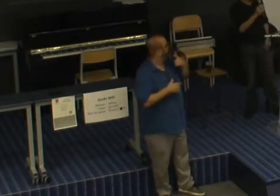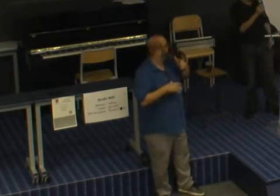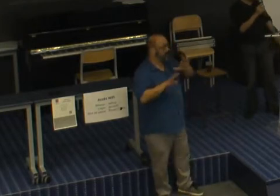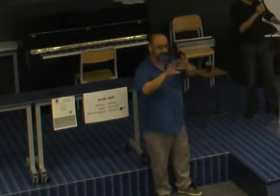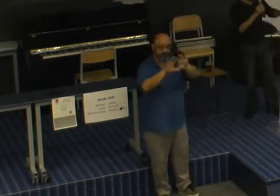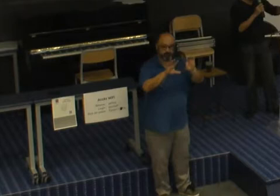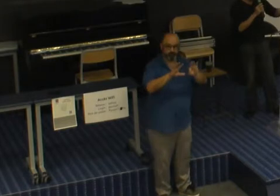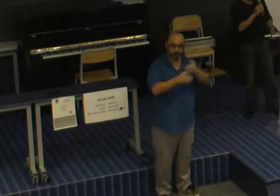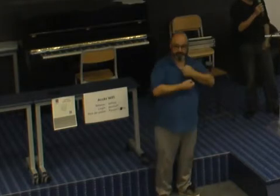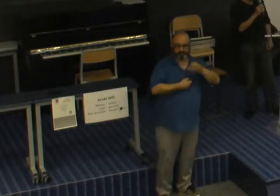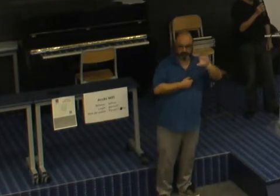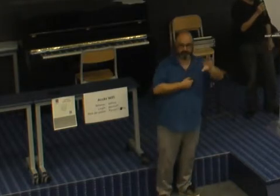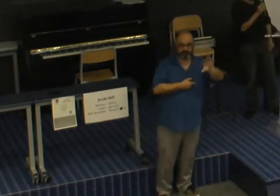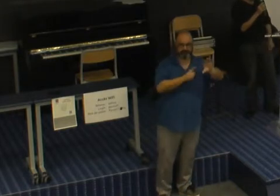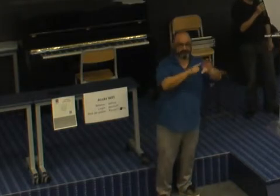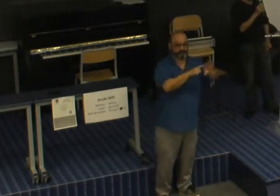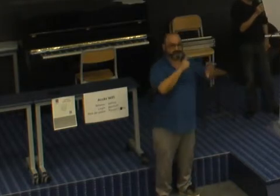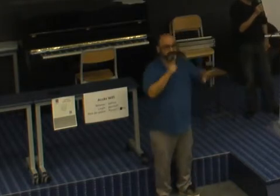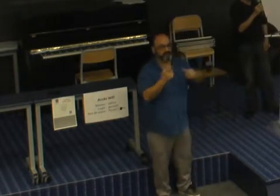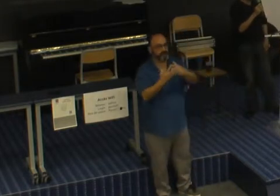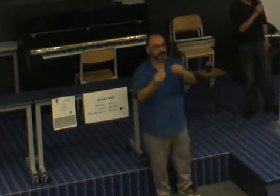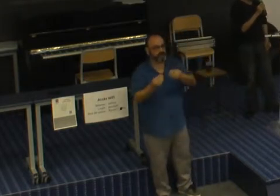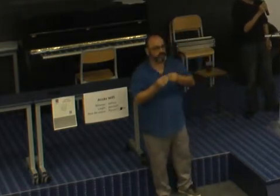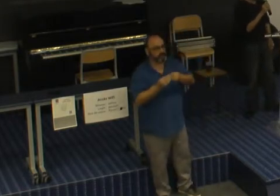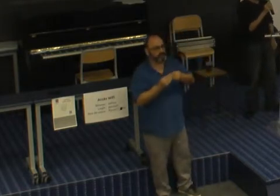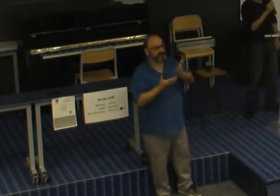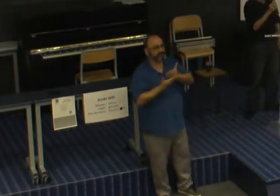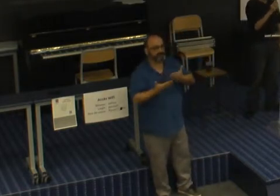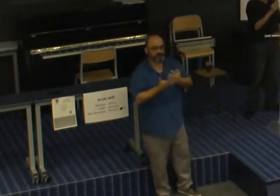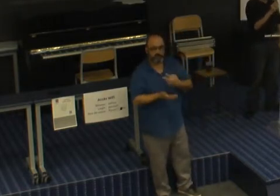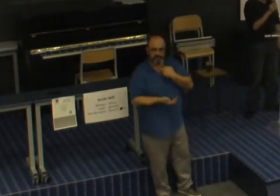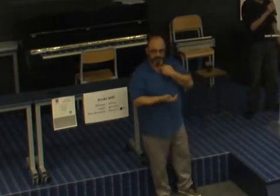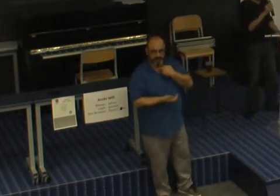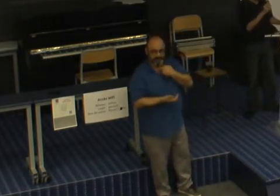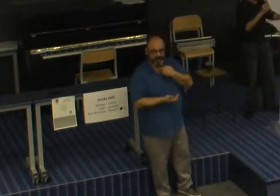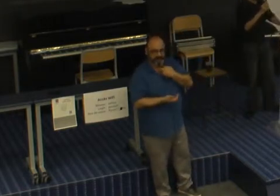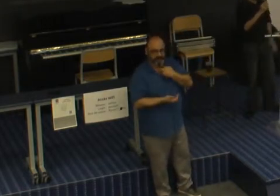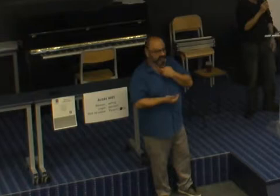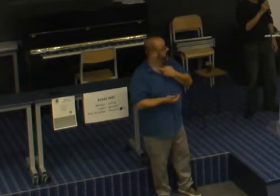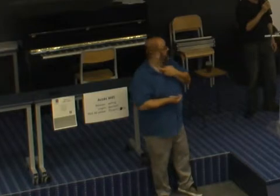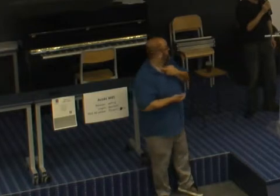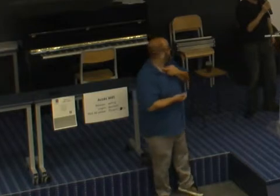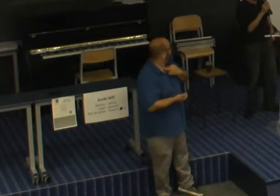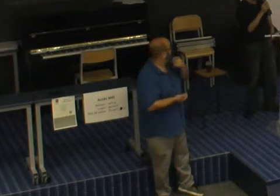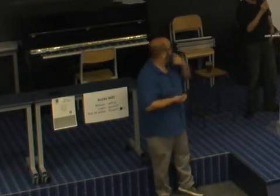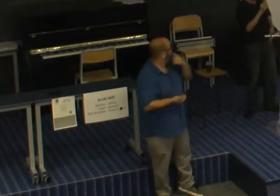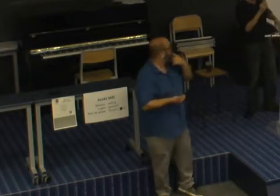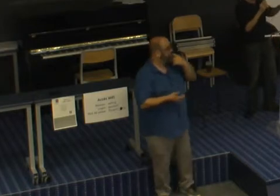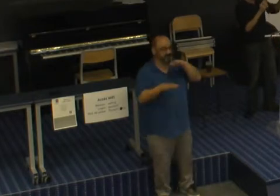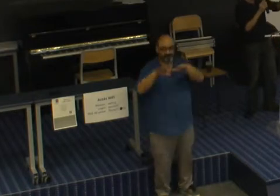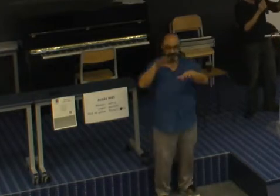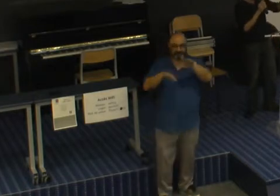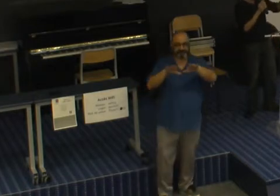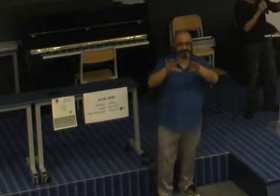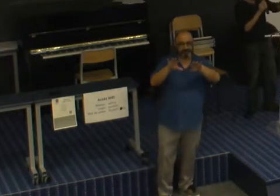On va arriver sur les populations en situation de handicap. On va arriver à environ 14% de